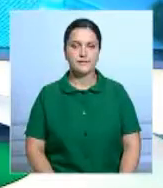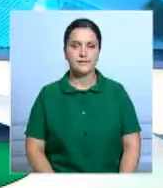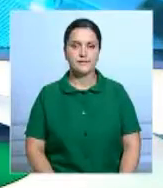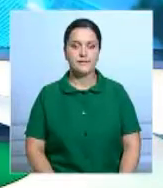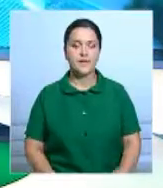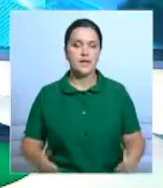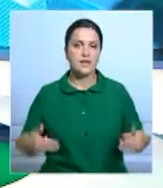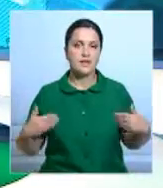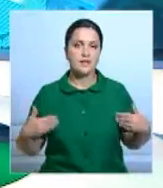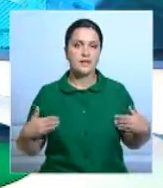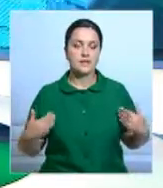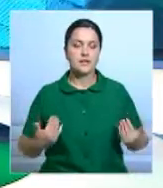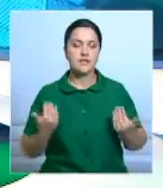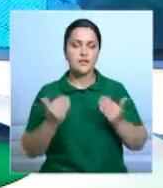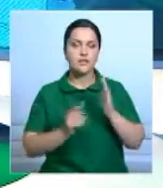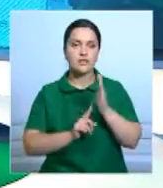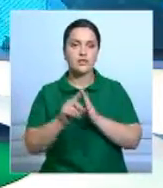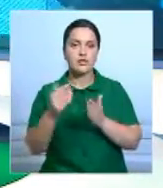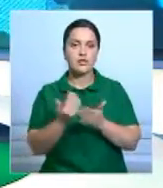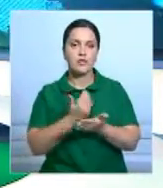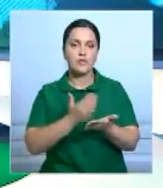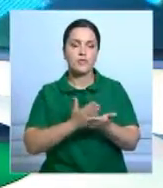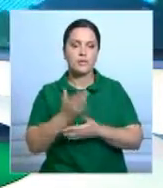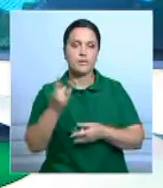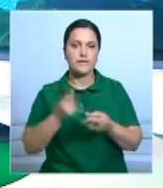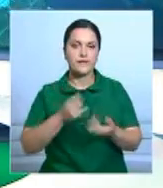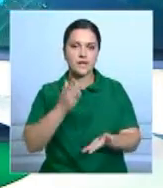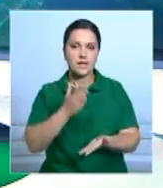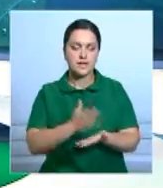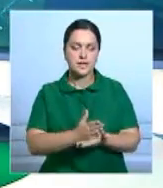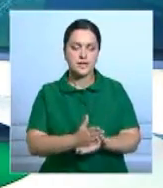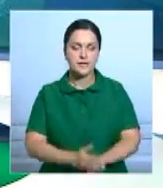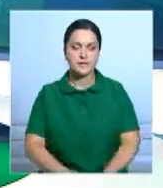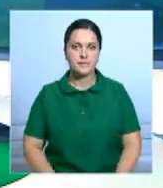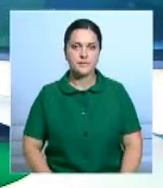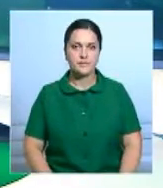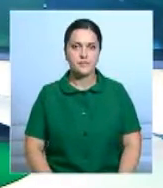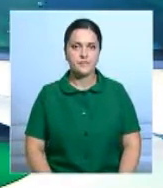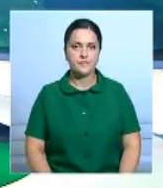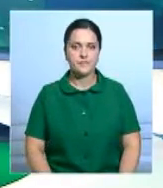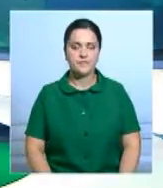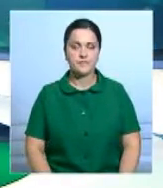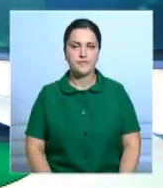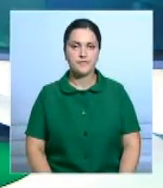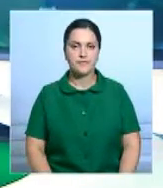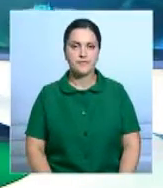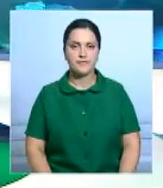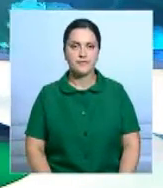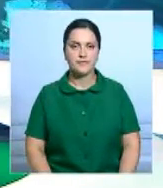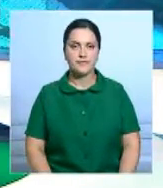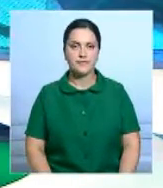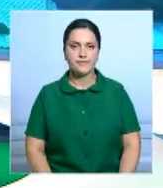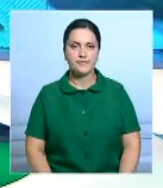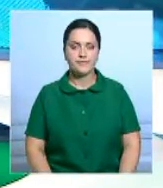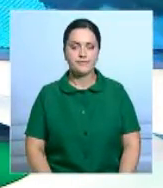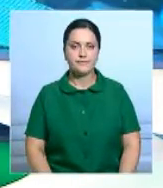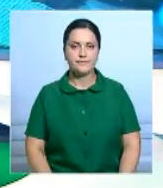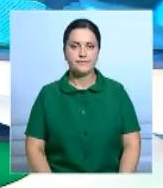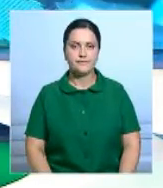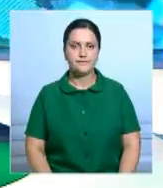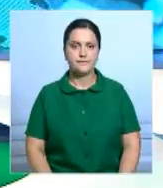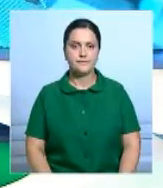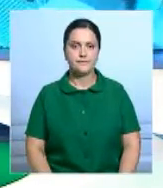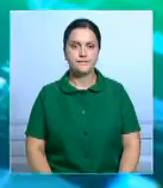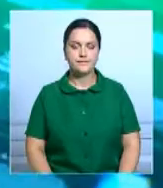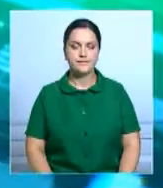Восстание 17.30. Время новостей. В эфире телеканала 24KZ. В студии работают Иван Тулинов и судоперевод от Виктории Антонишиной. Добрый